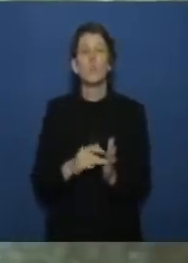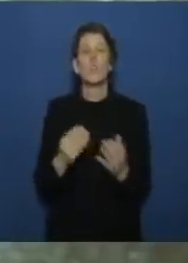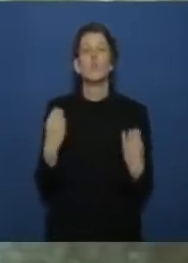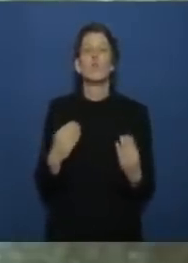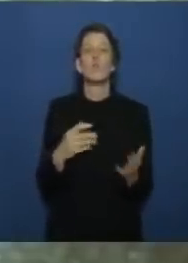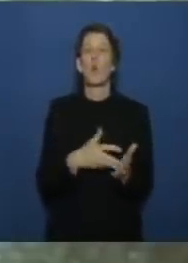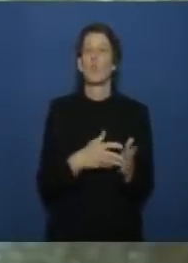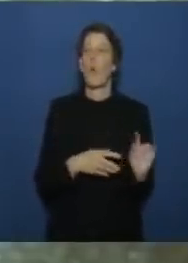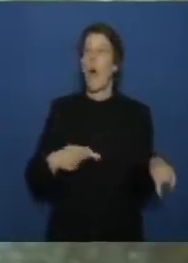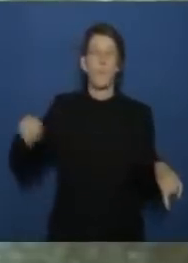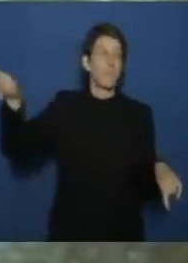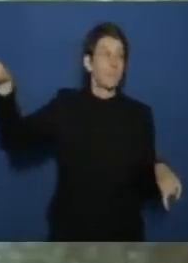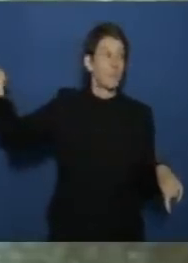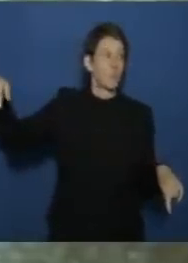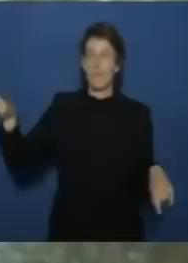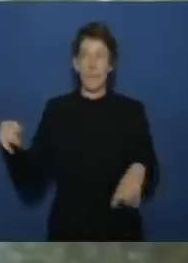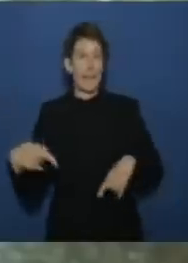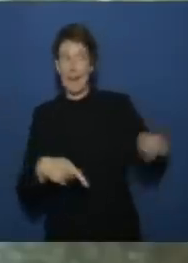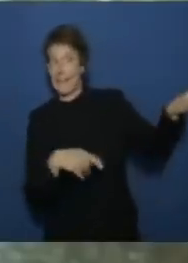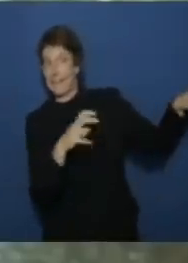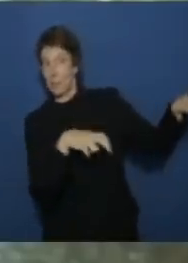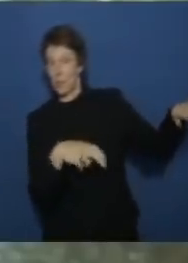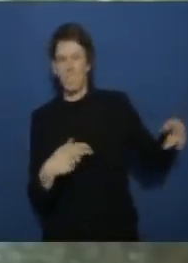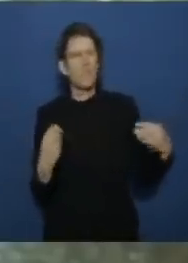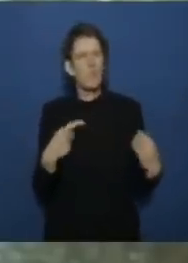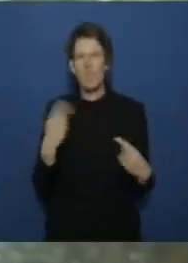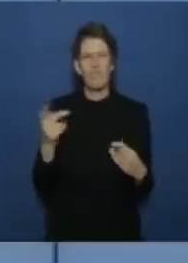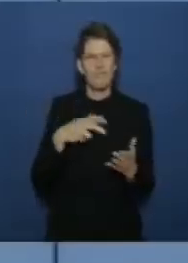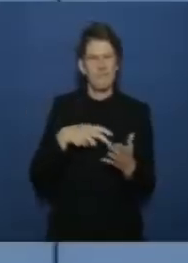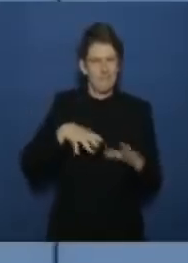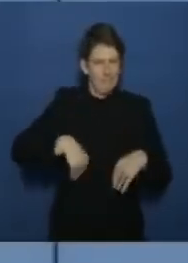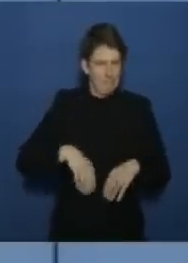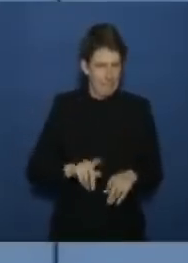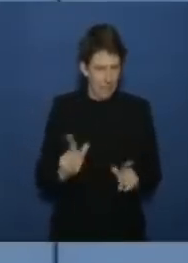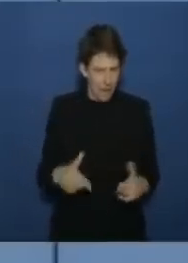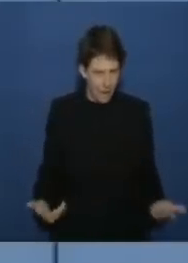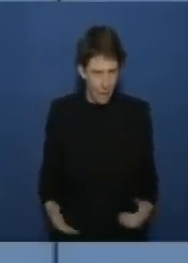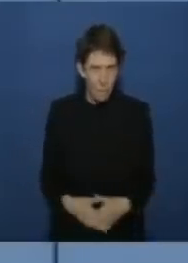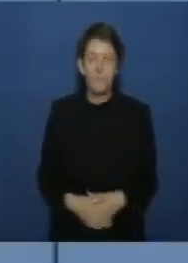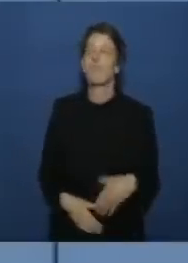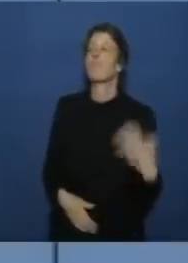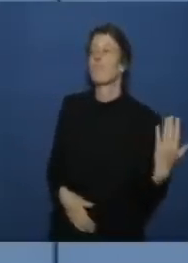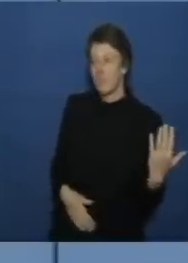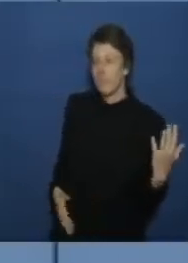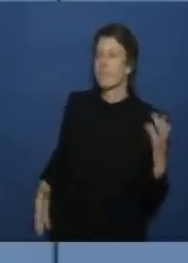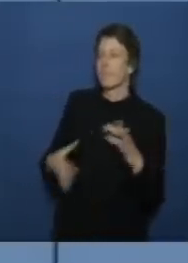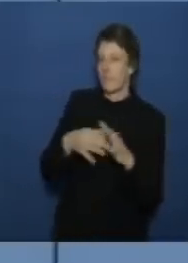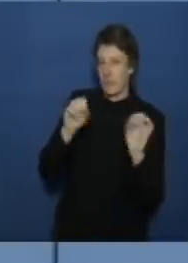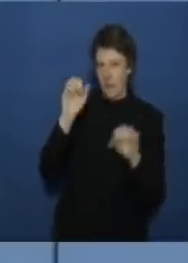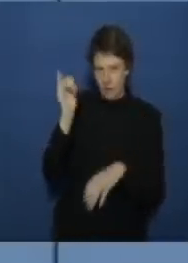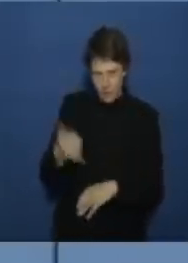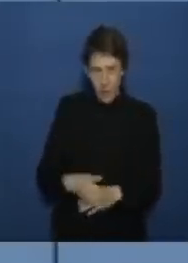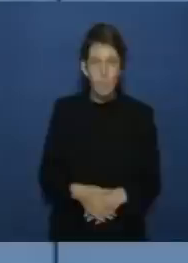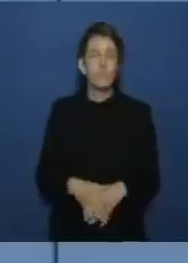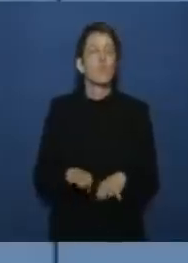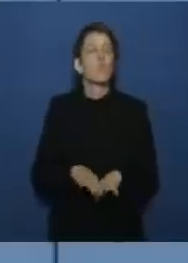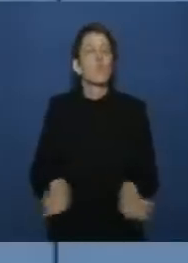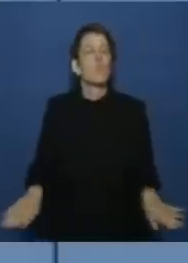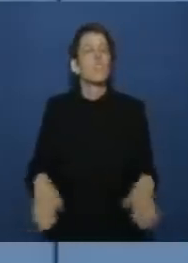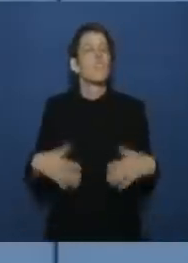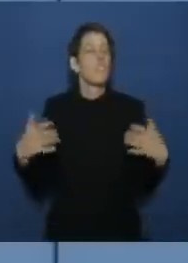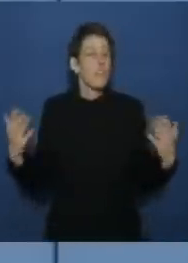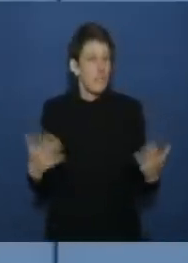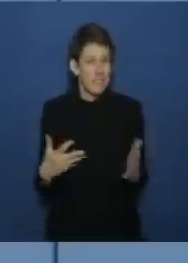stelle auf die andere und keiner fühlt sich so recht zuständig ja ja da kann ich in der tat was zu sagen grundsätzlich ist es so mit